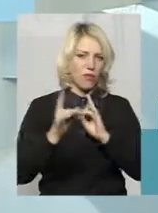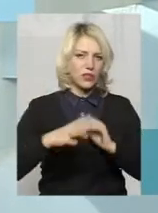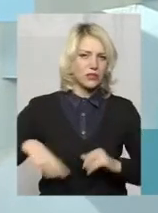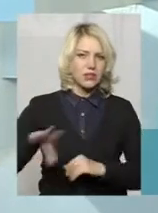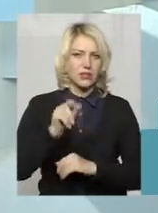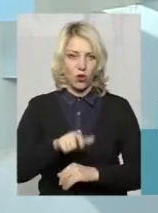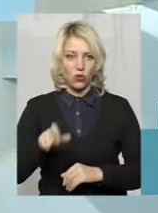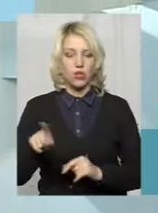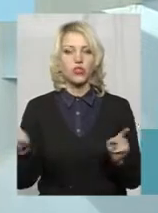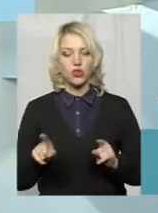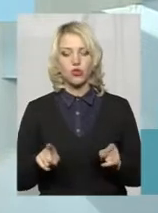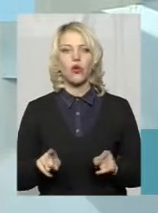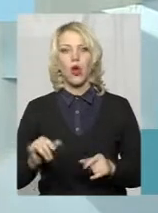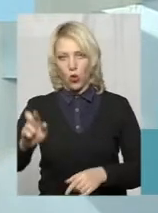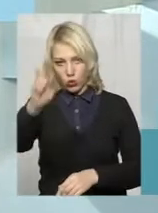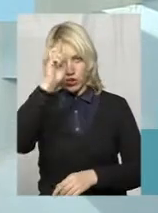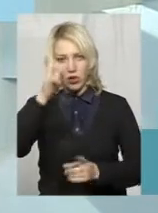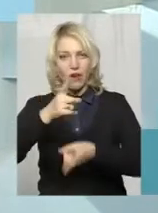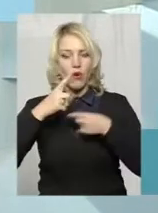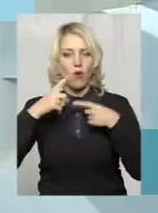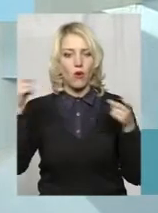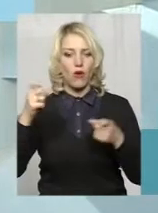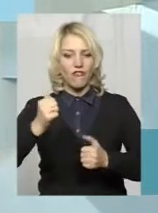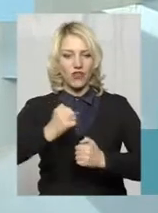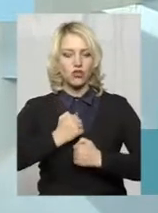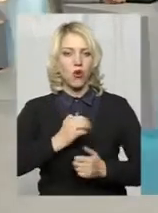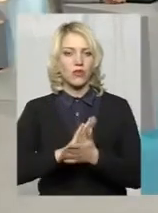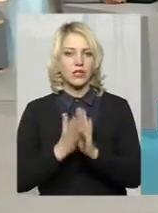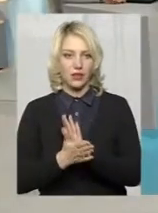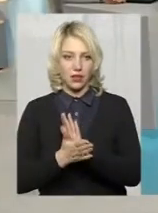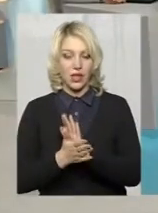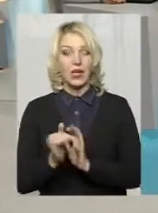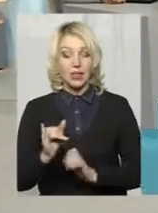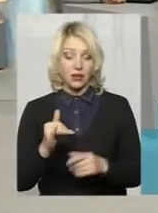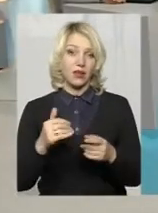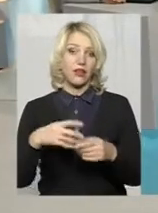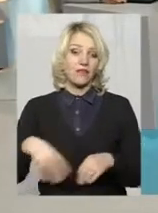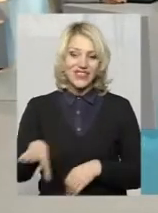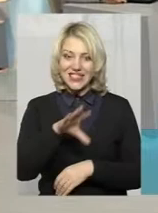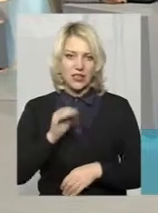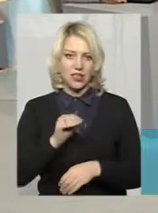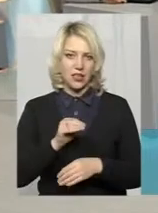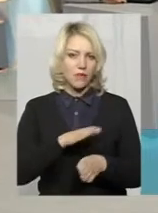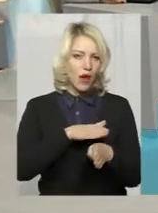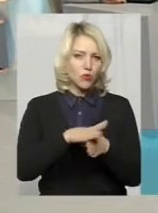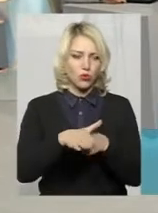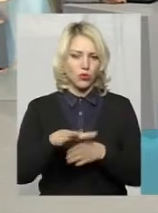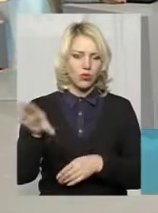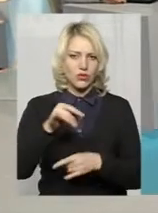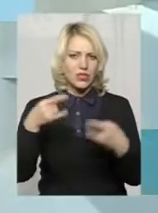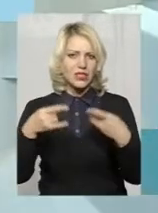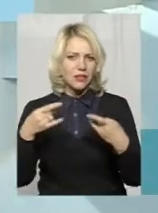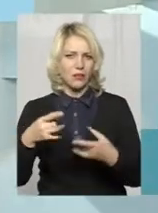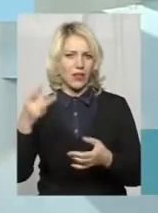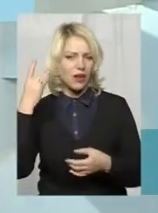що в державі оголошений військовий стан. І звісно, що всі абсолютно засоби масової інформації,